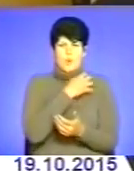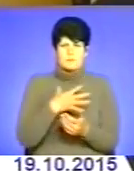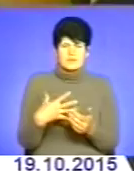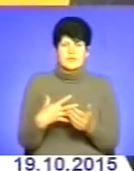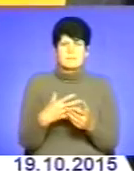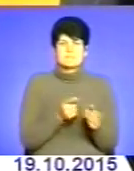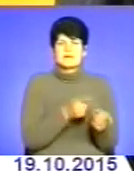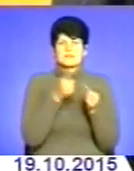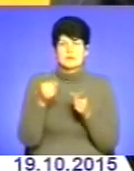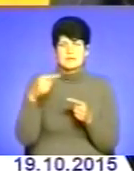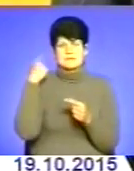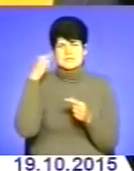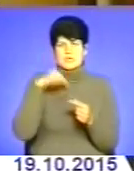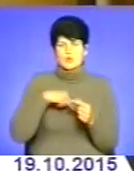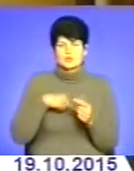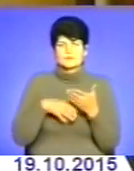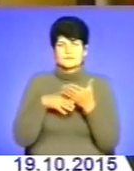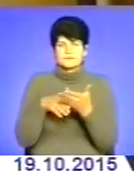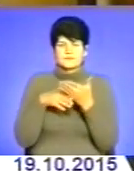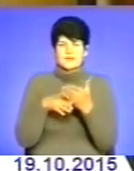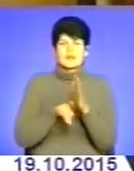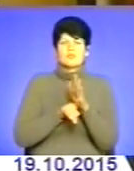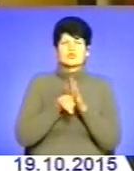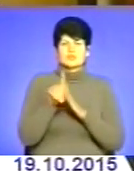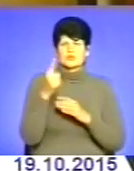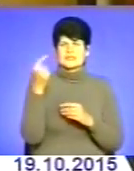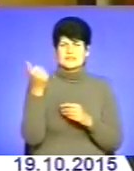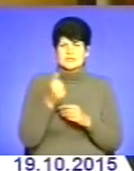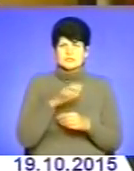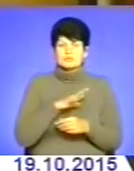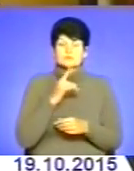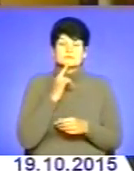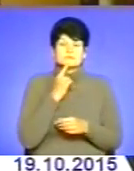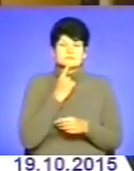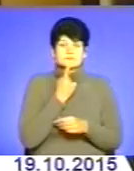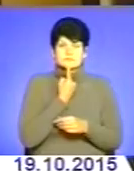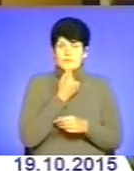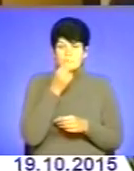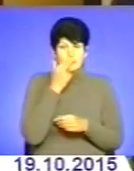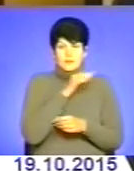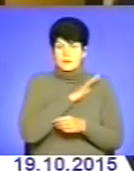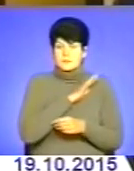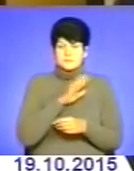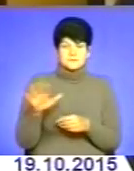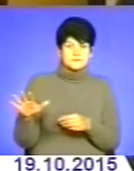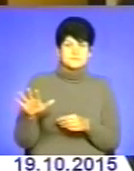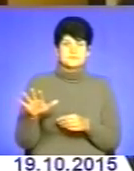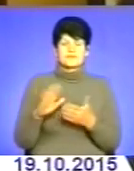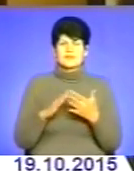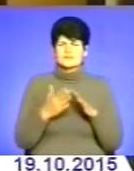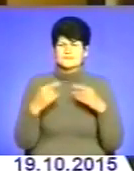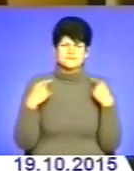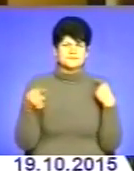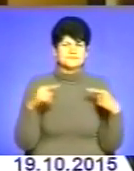Переправляли психологічно Мабуть, що на початку, десь до тижня часу було трошки важкувато Бо непривичні ситуації,